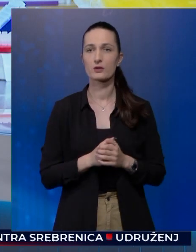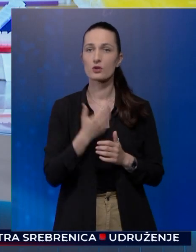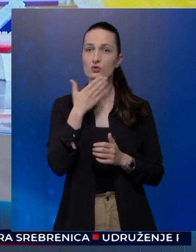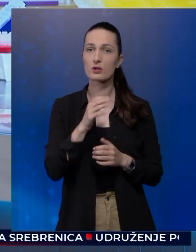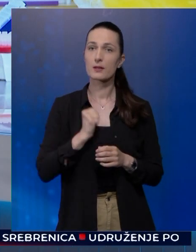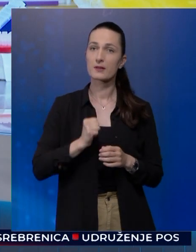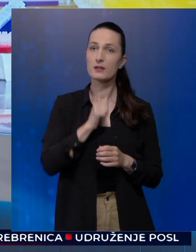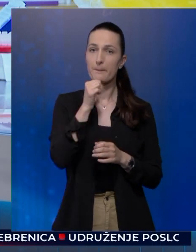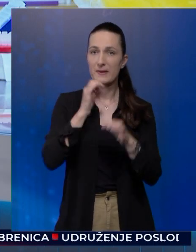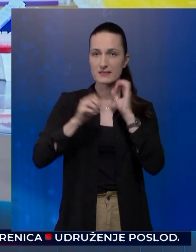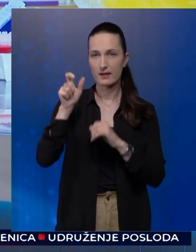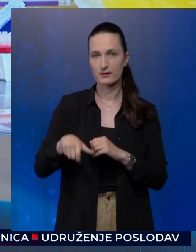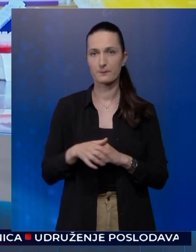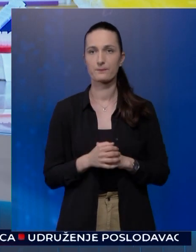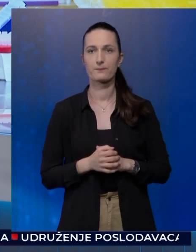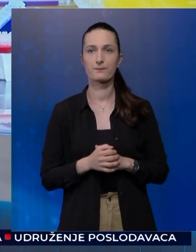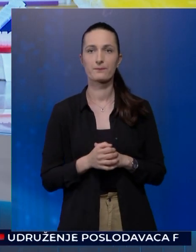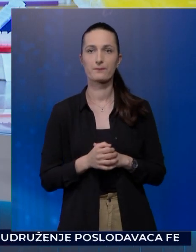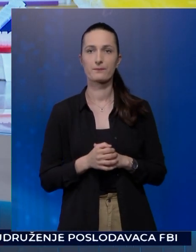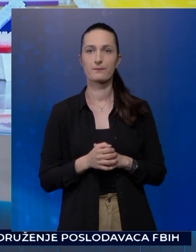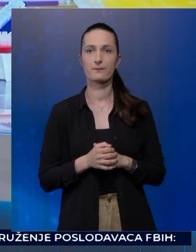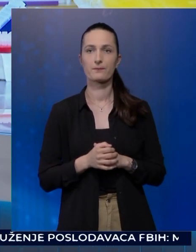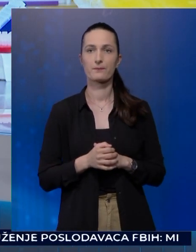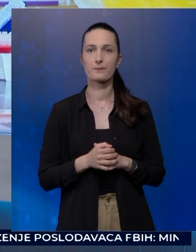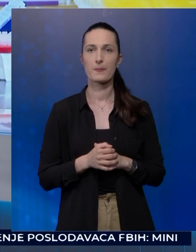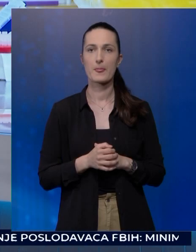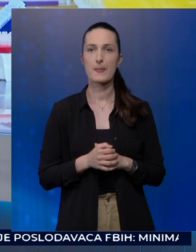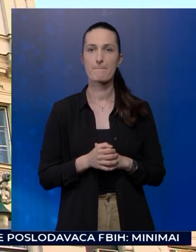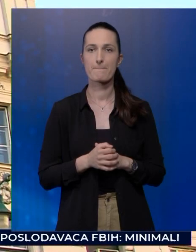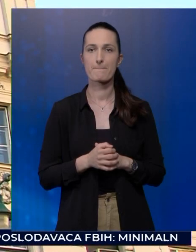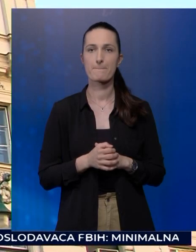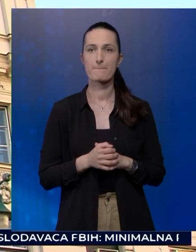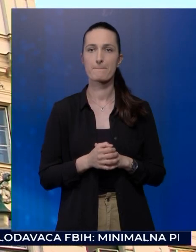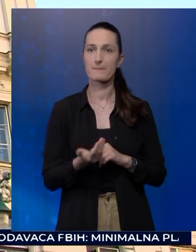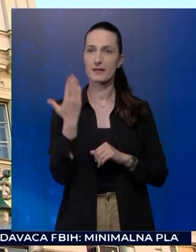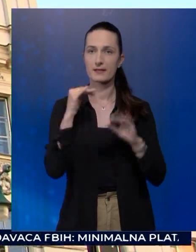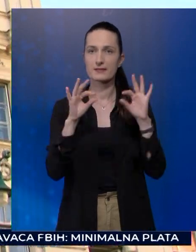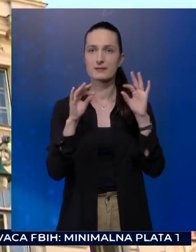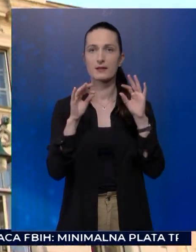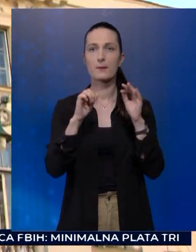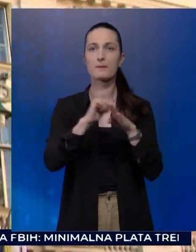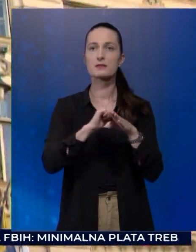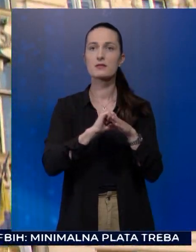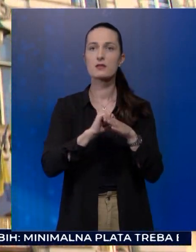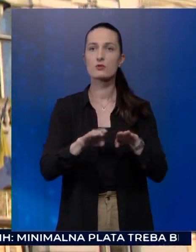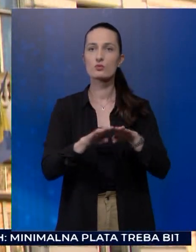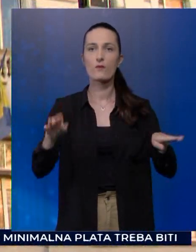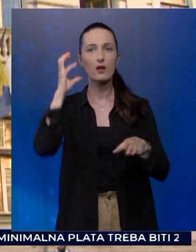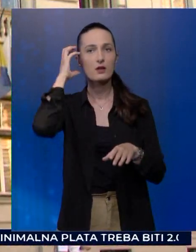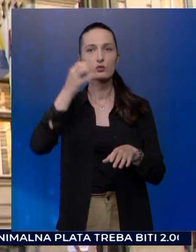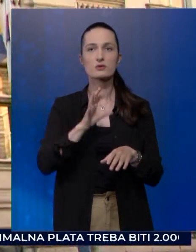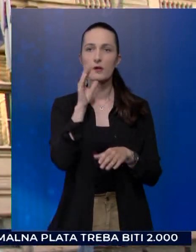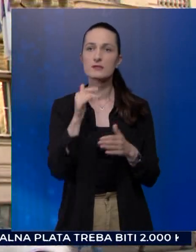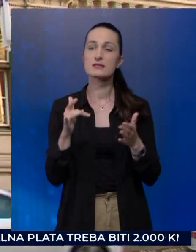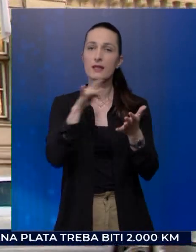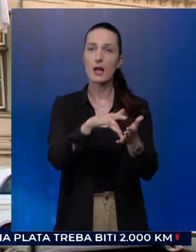Štetu će trpiti i pacijenti. Prilog Davora Obrdalja. Prije desetak mjeseci na stolu vlade kantona Sarajevo stigla